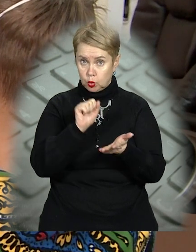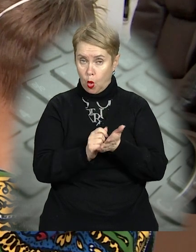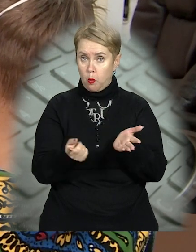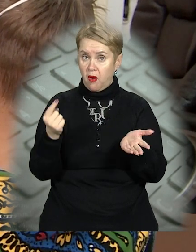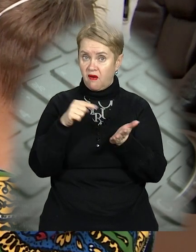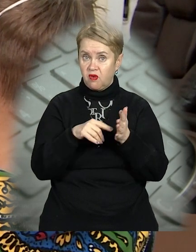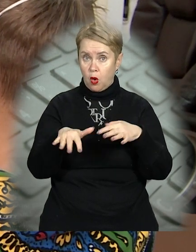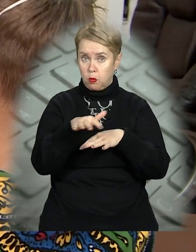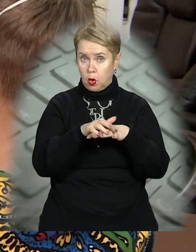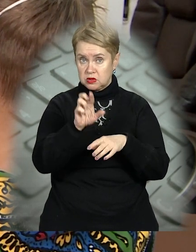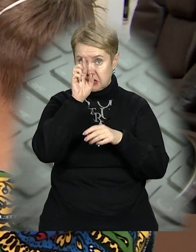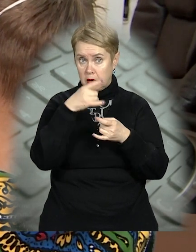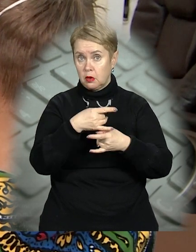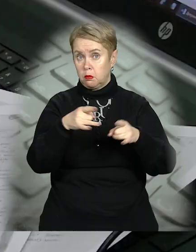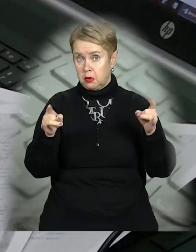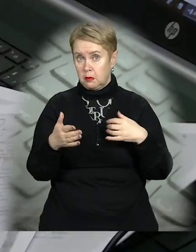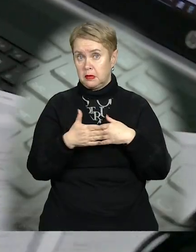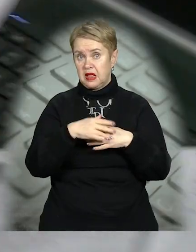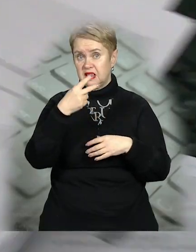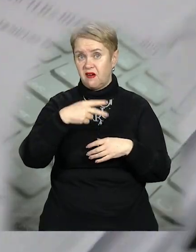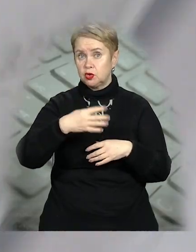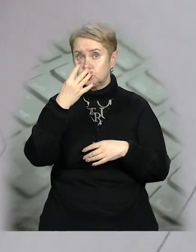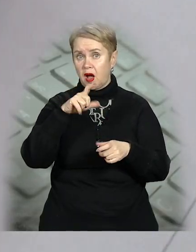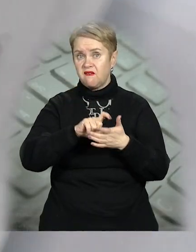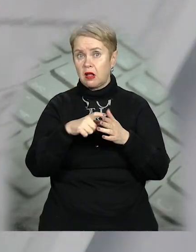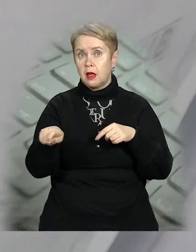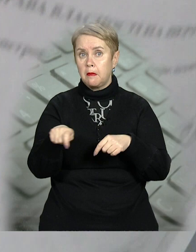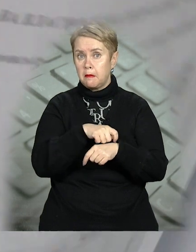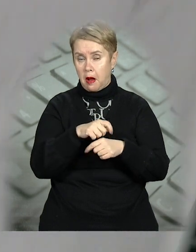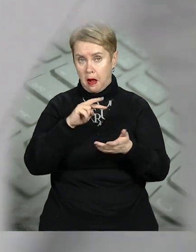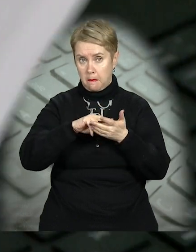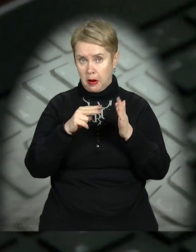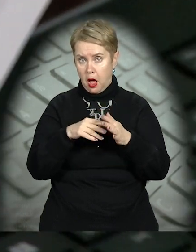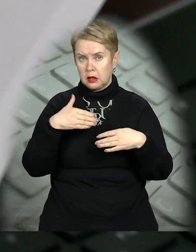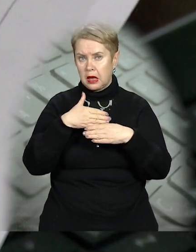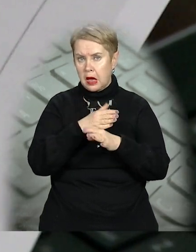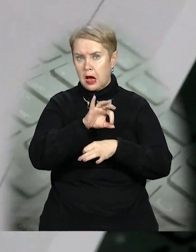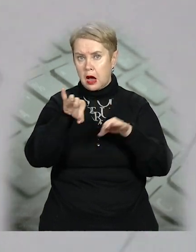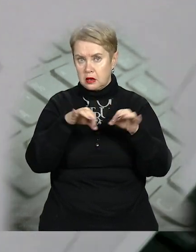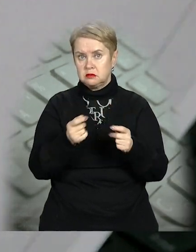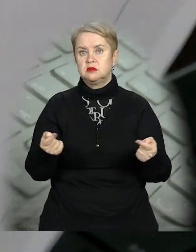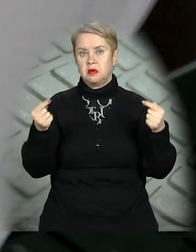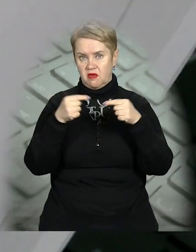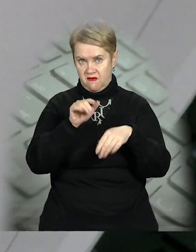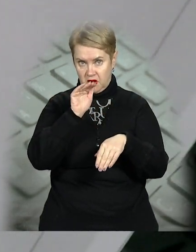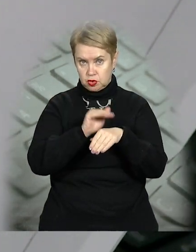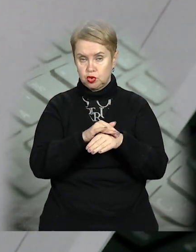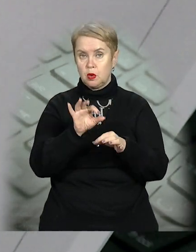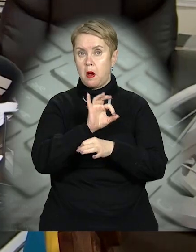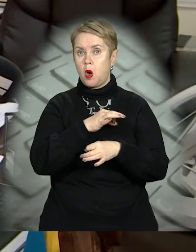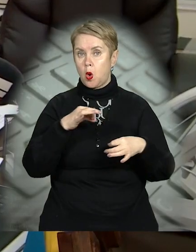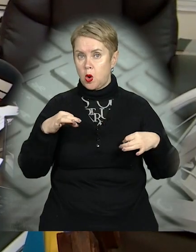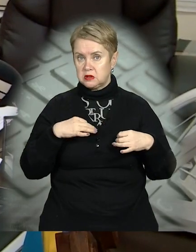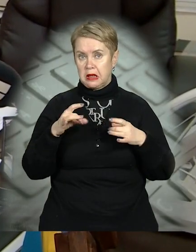вказано площа царської прибудови близько 24 квадратів. План креслення споруди збігається із фактичними розмірами.